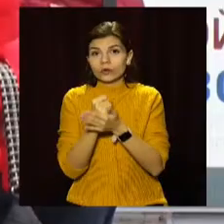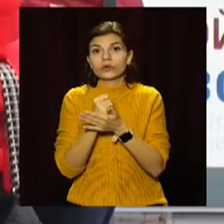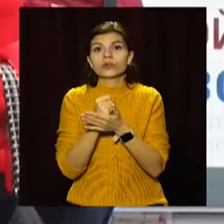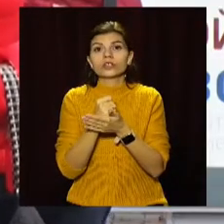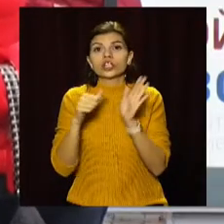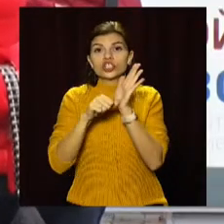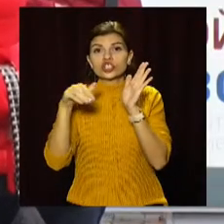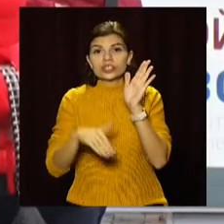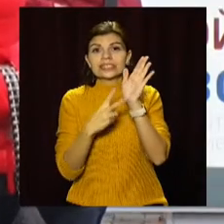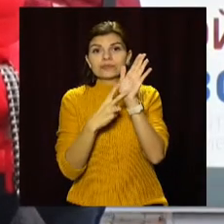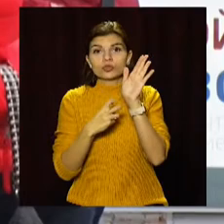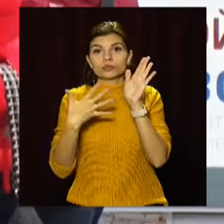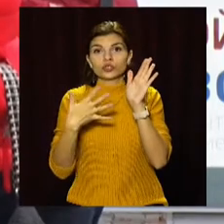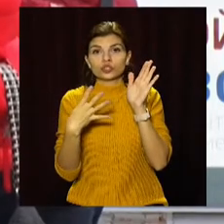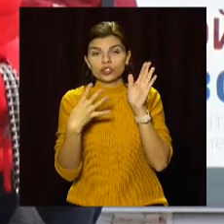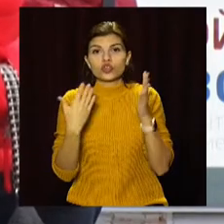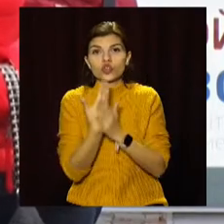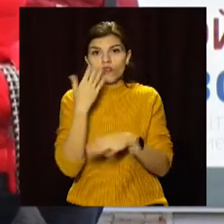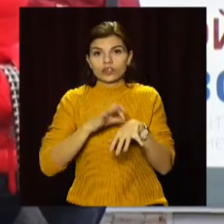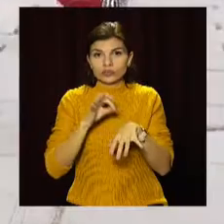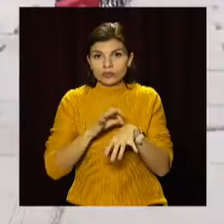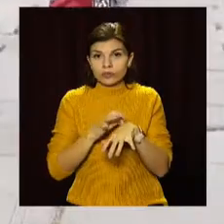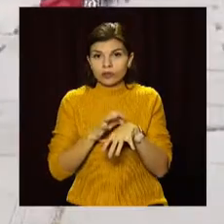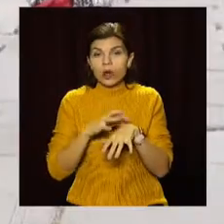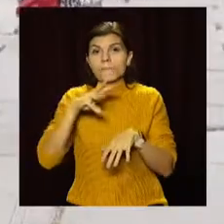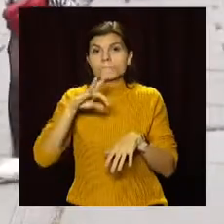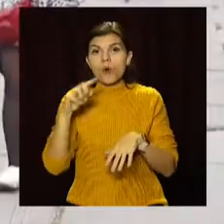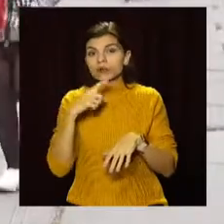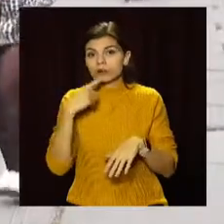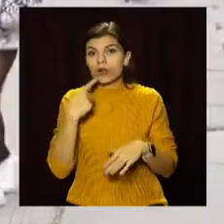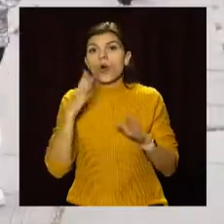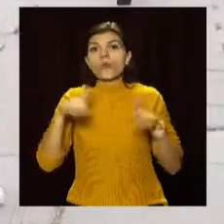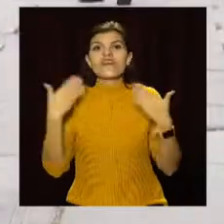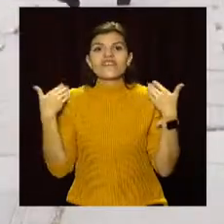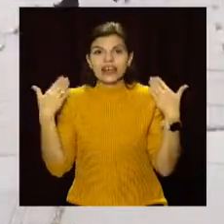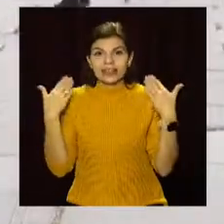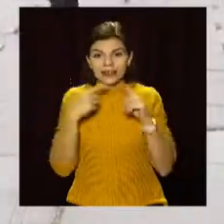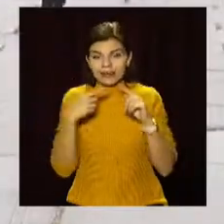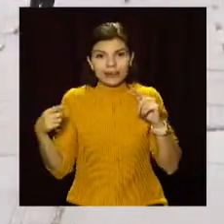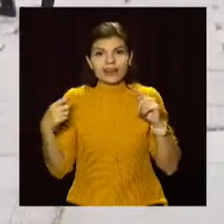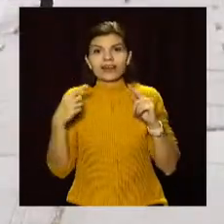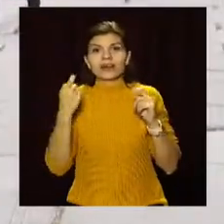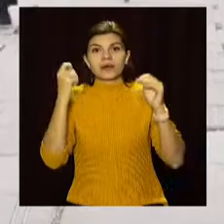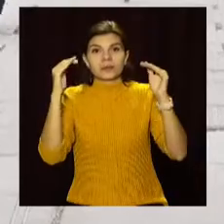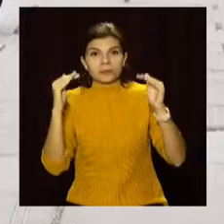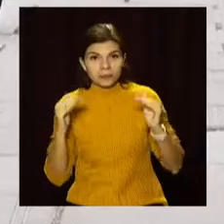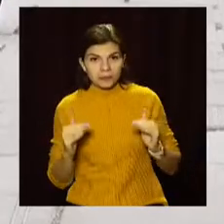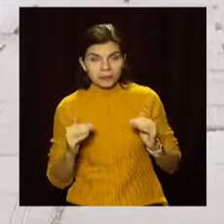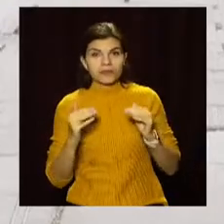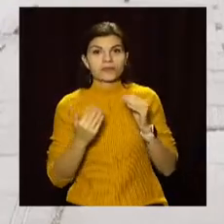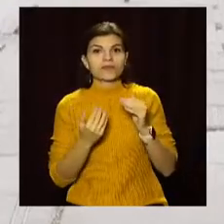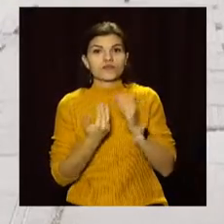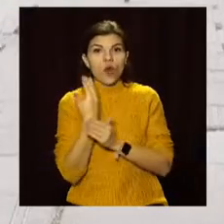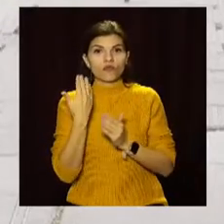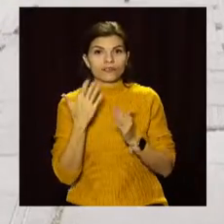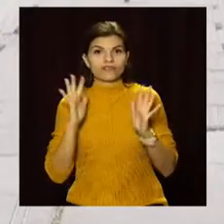6754 нових захворілих. У МОЗ, кажуть, після вихідних в країні традиційно знизилася кількість нових